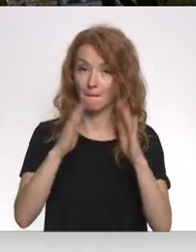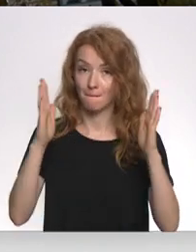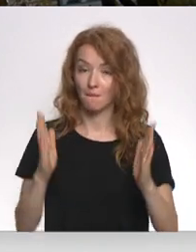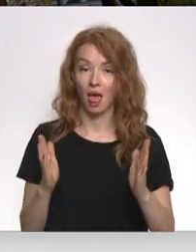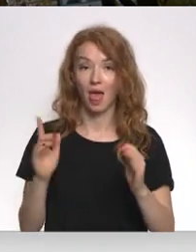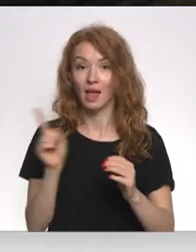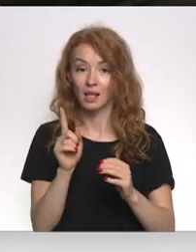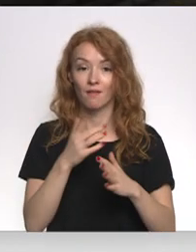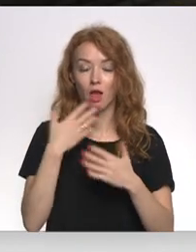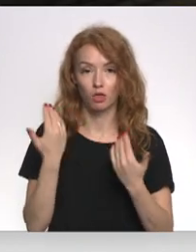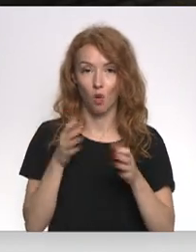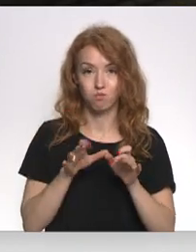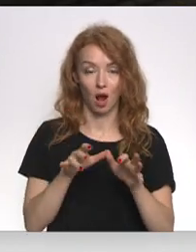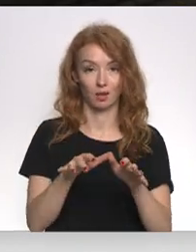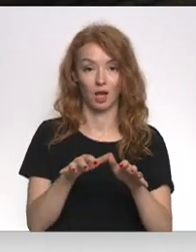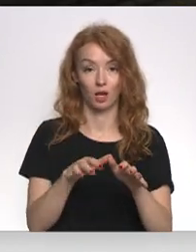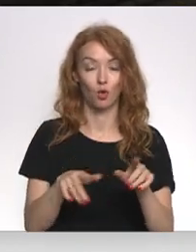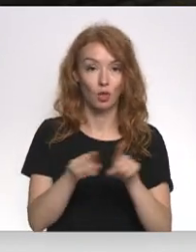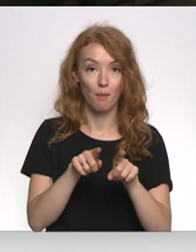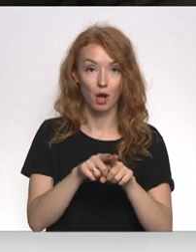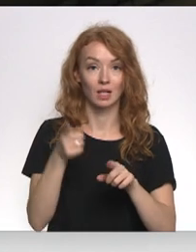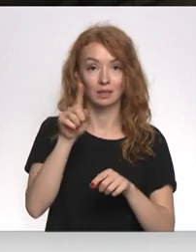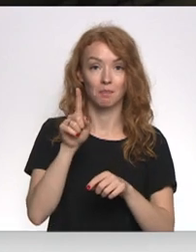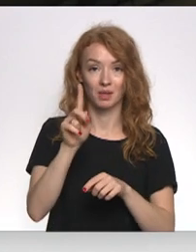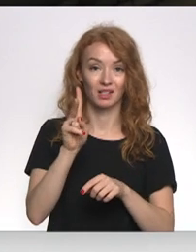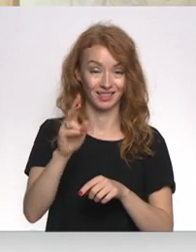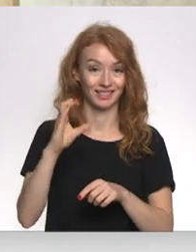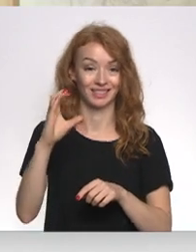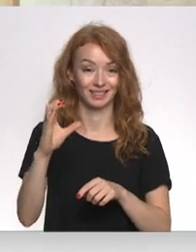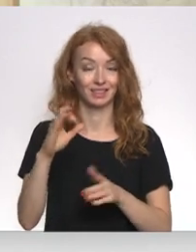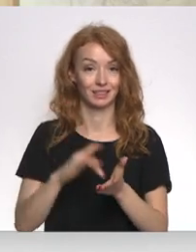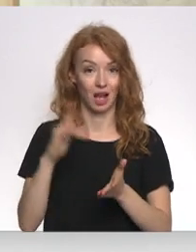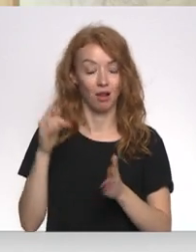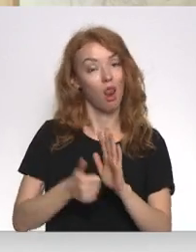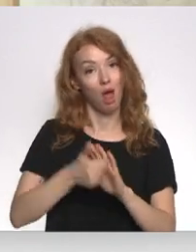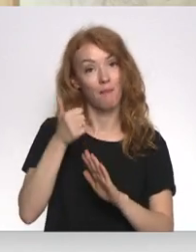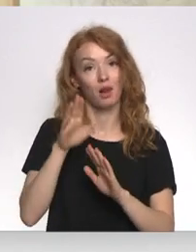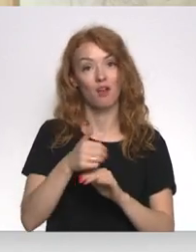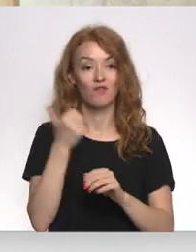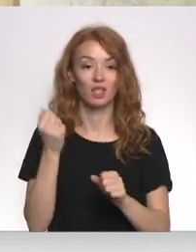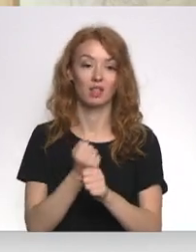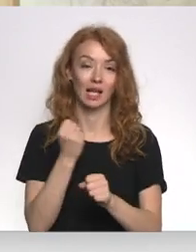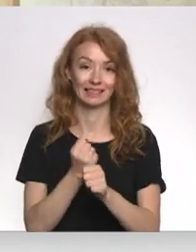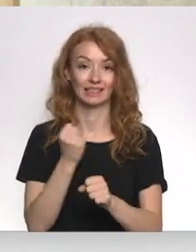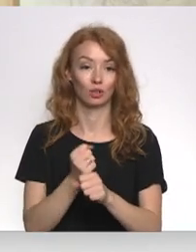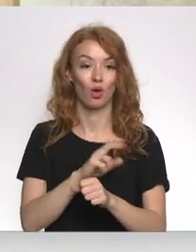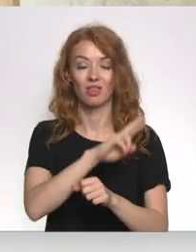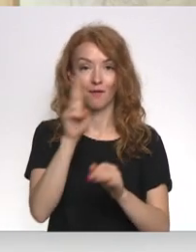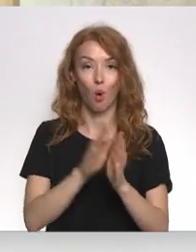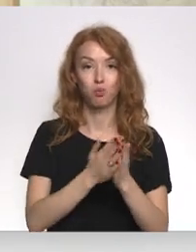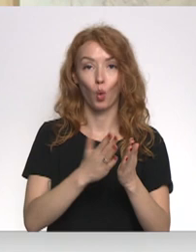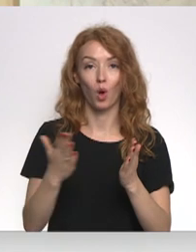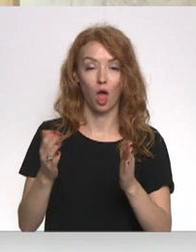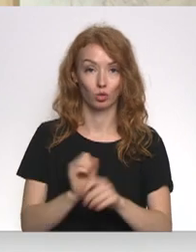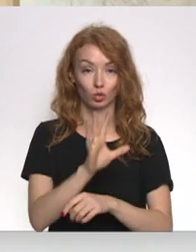bakterija vai nav bakterijas. No tā paša slimību profilaksas kontrolas centra, es uzskatu, ka labāk viņi taisītu nevis bukletu